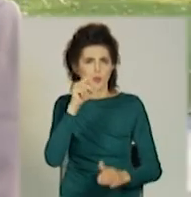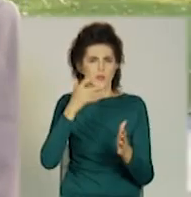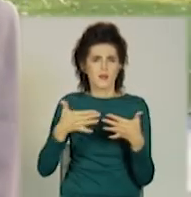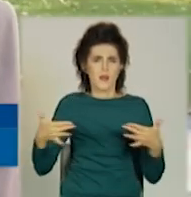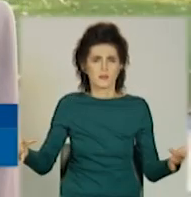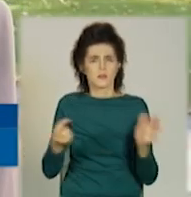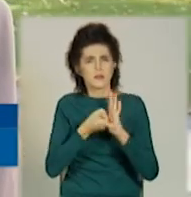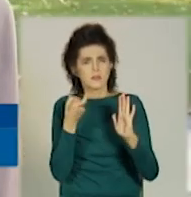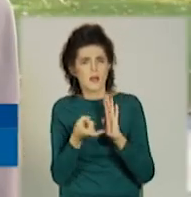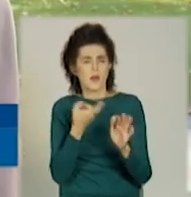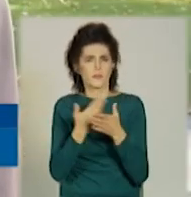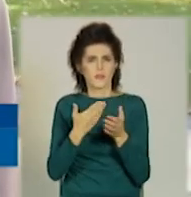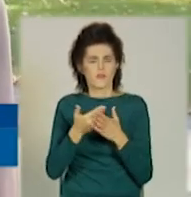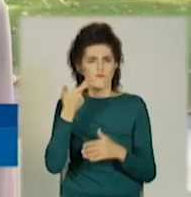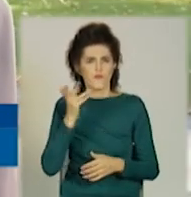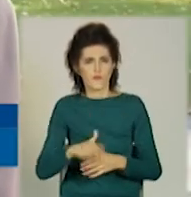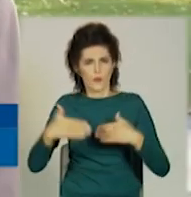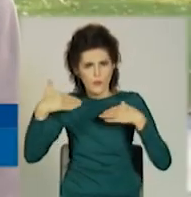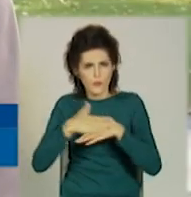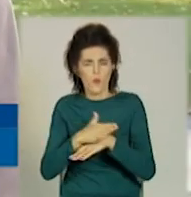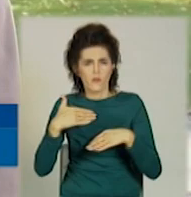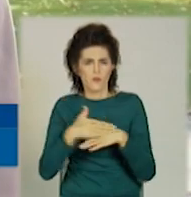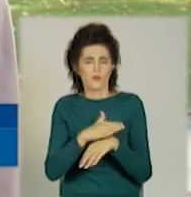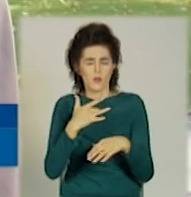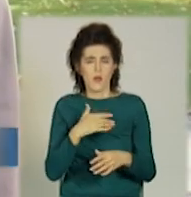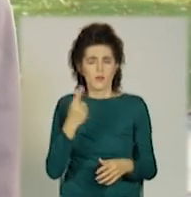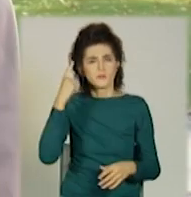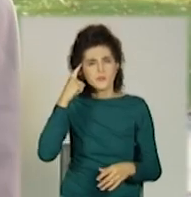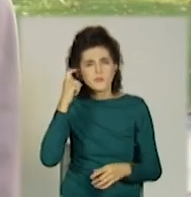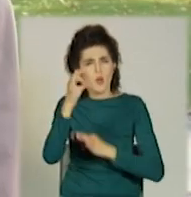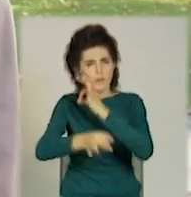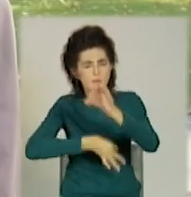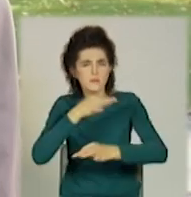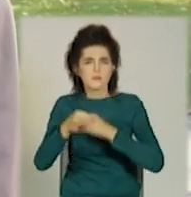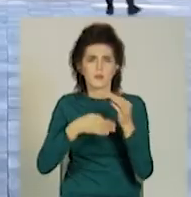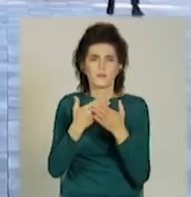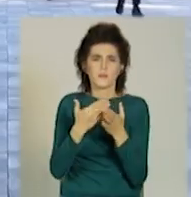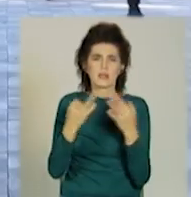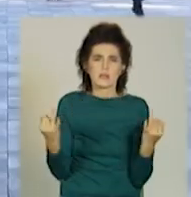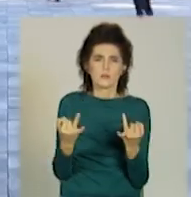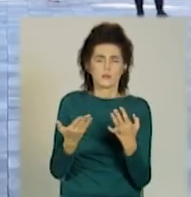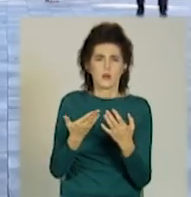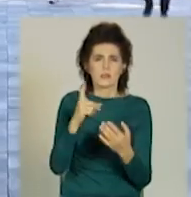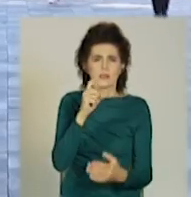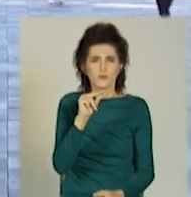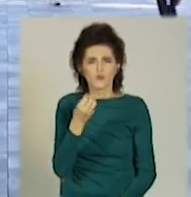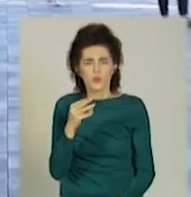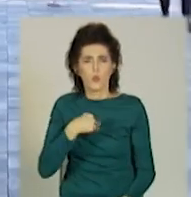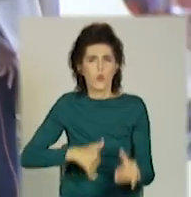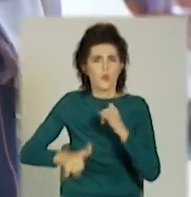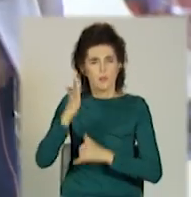відповіди на питання якісь, або обговорювали, наприклад, якийсь конкретний питання на зачет. В ход шли енергетики,